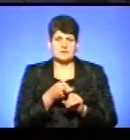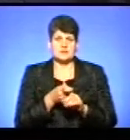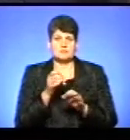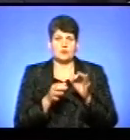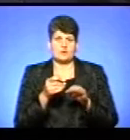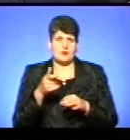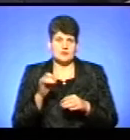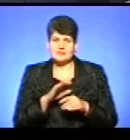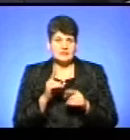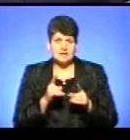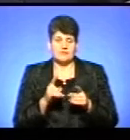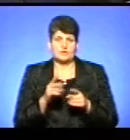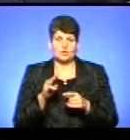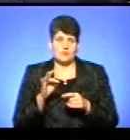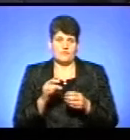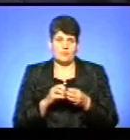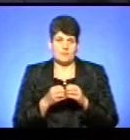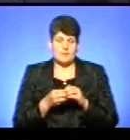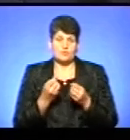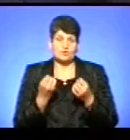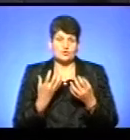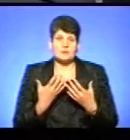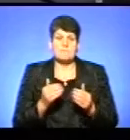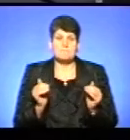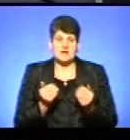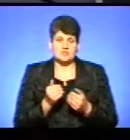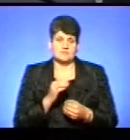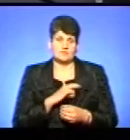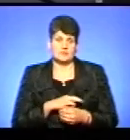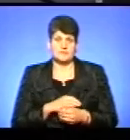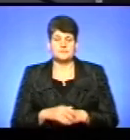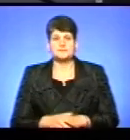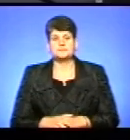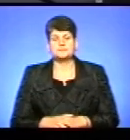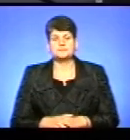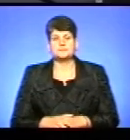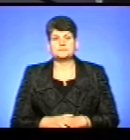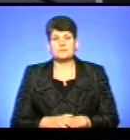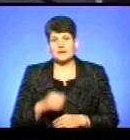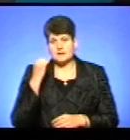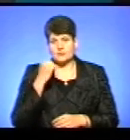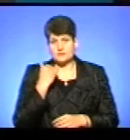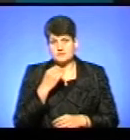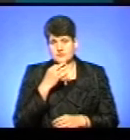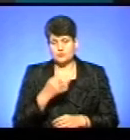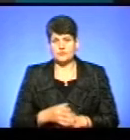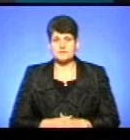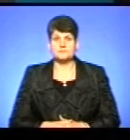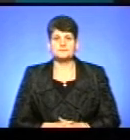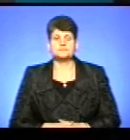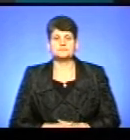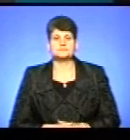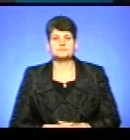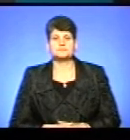торфа проблема. Просто ми її менше відчуваємо по природньому газу, ми до нього звикли. Я дякую вам за відповідь, дякую також за